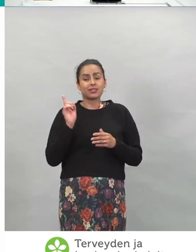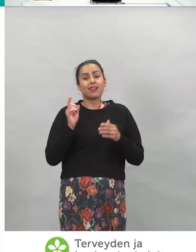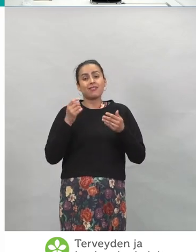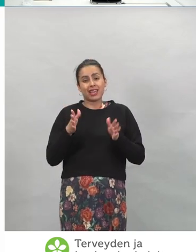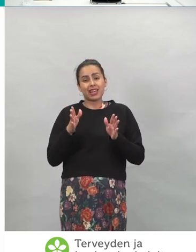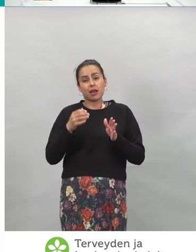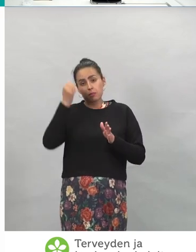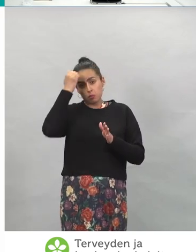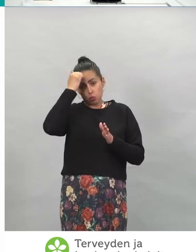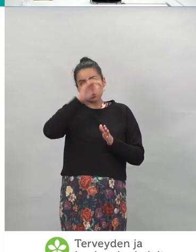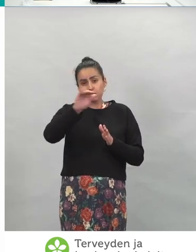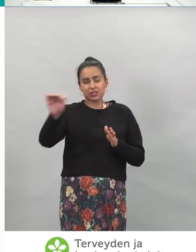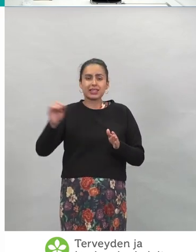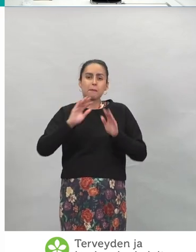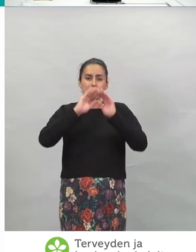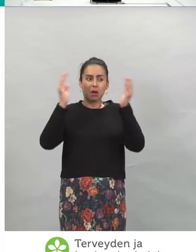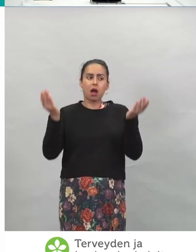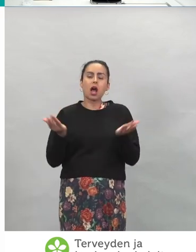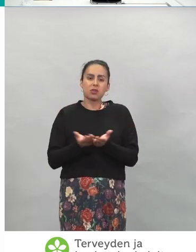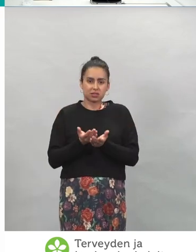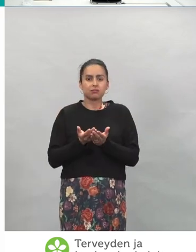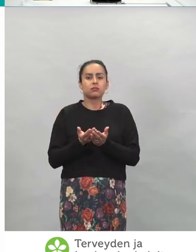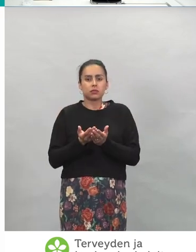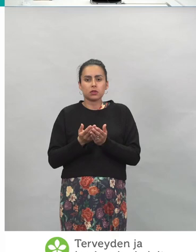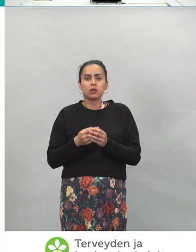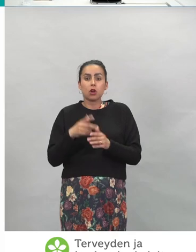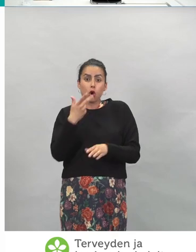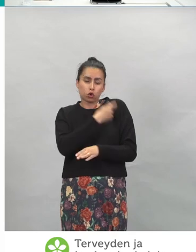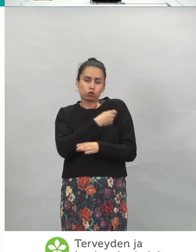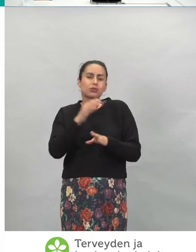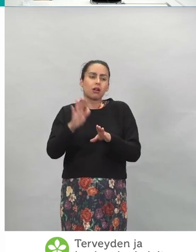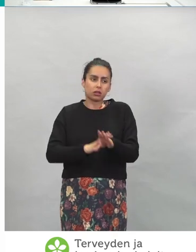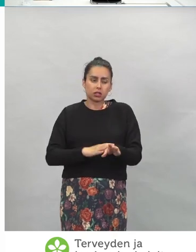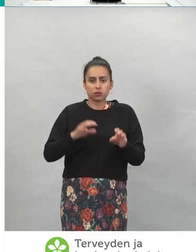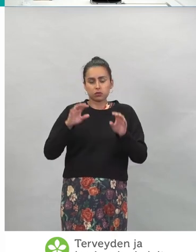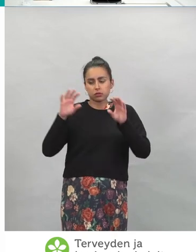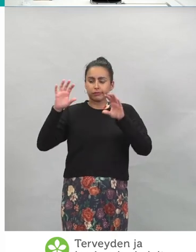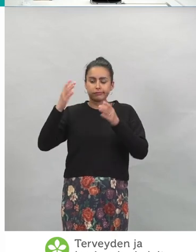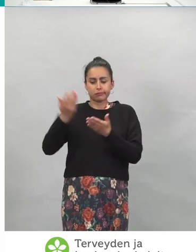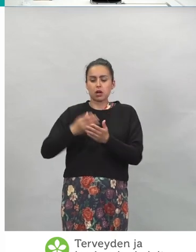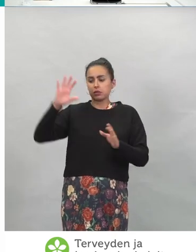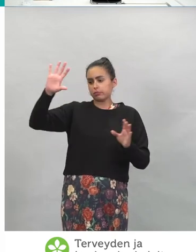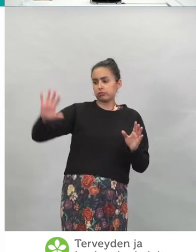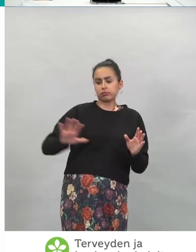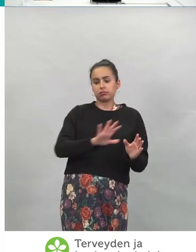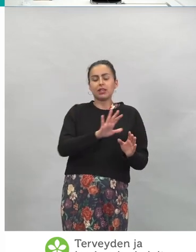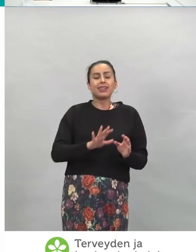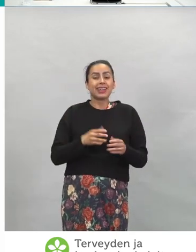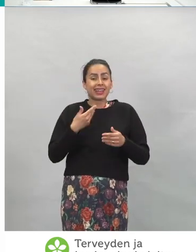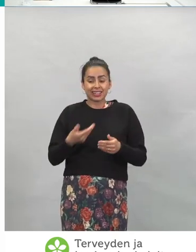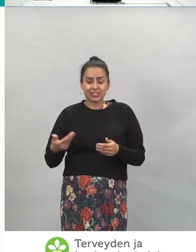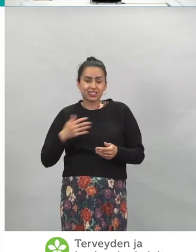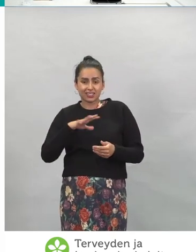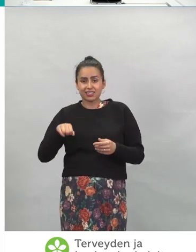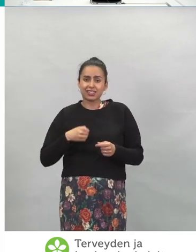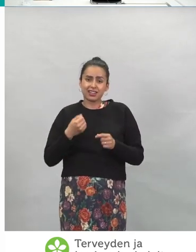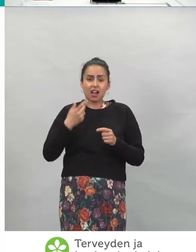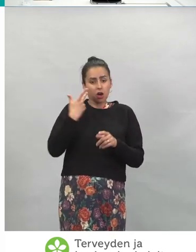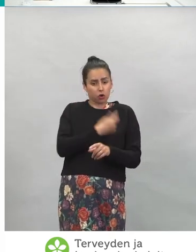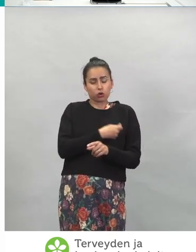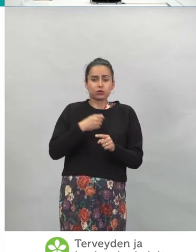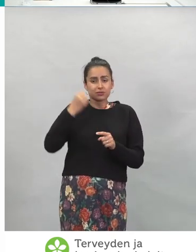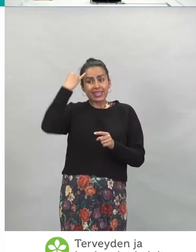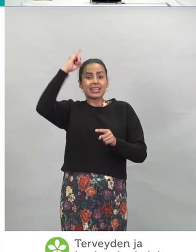maailman rokotuskattavuus, että kiitos kaikkien niiden eri rokoteaihioiden, mitä me ollaan saatu käyttöön, niin